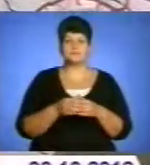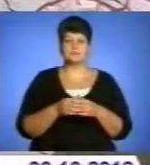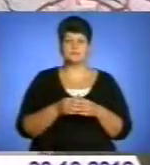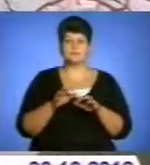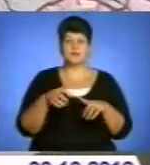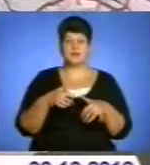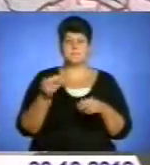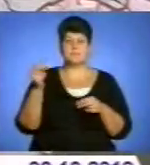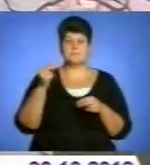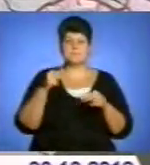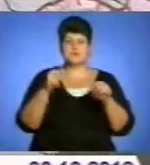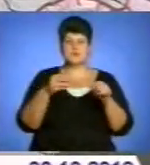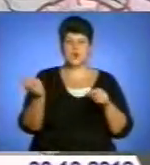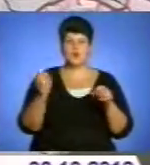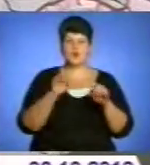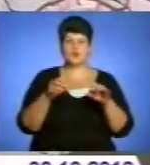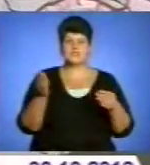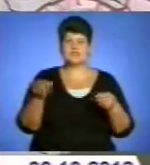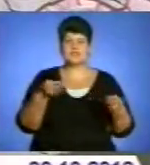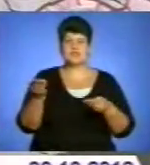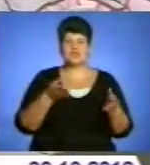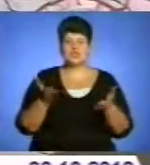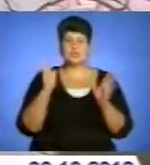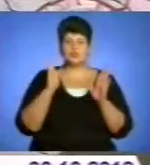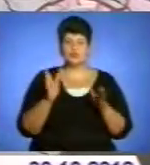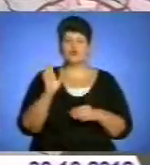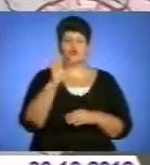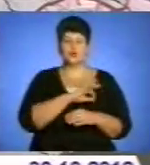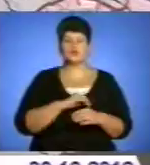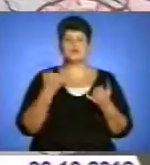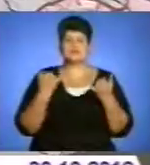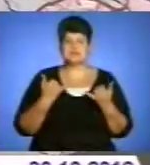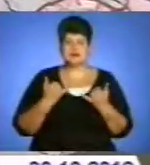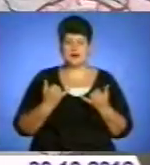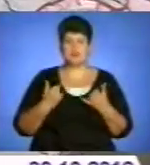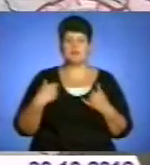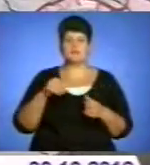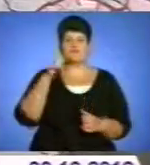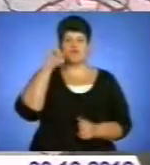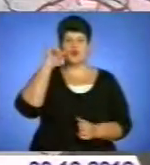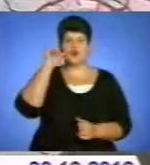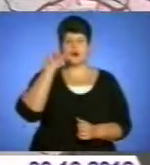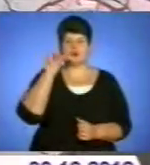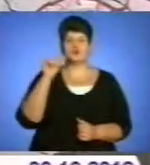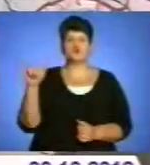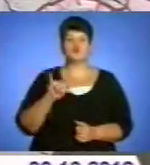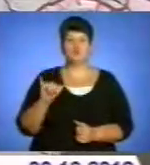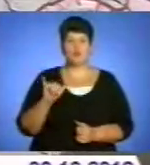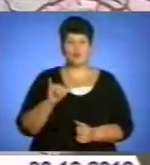піско-розкидачі. Тобто ті машини, які будуть зараз використовуватись. Ми вже з вчорашньої суботи